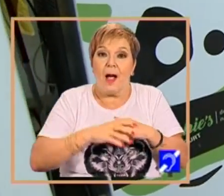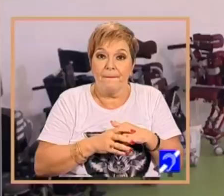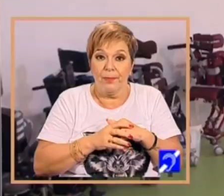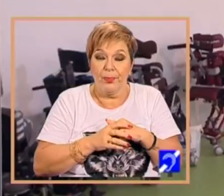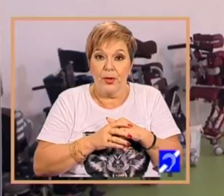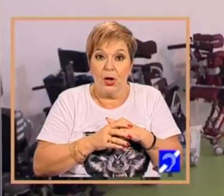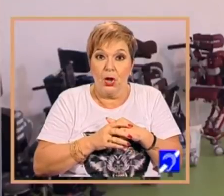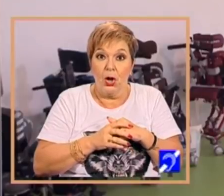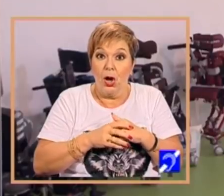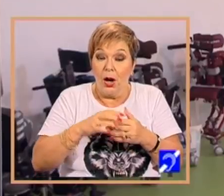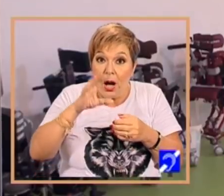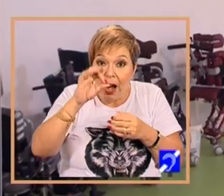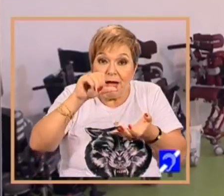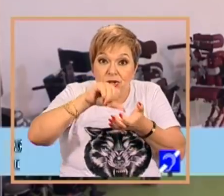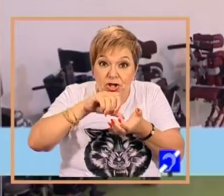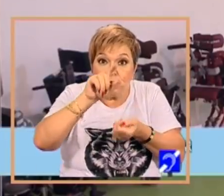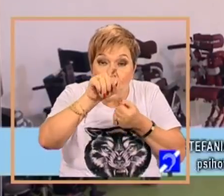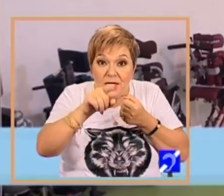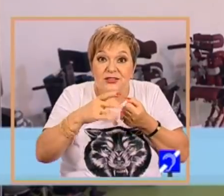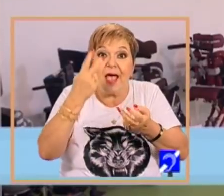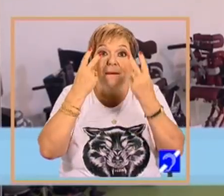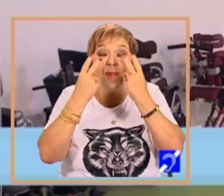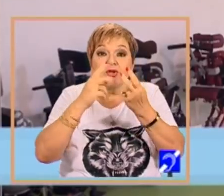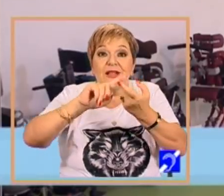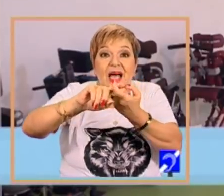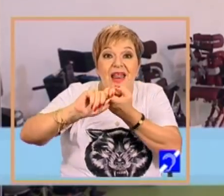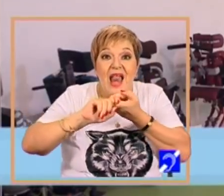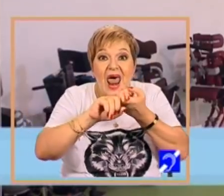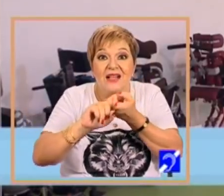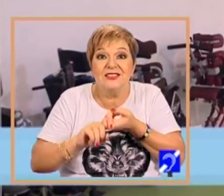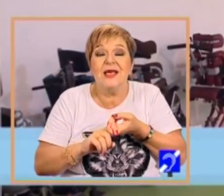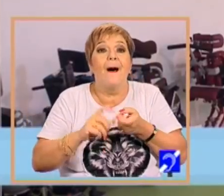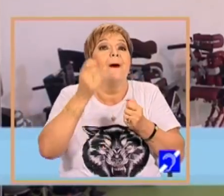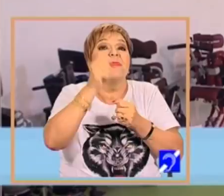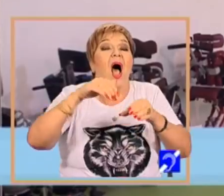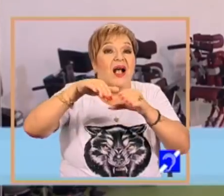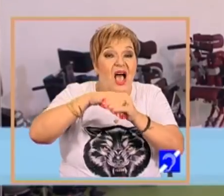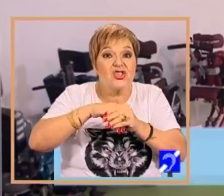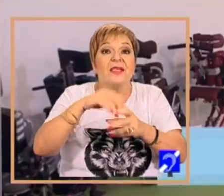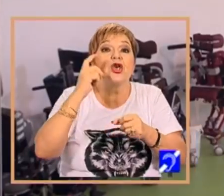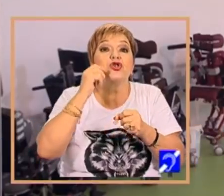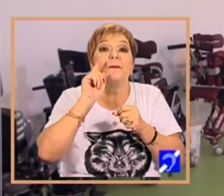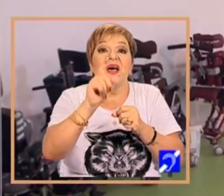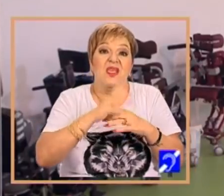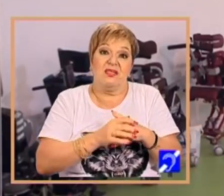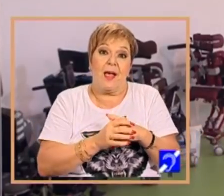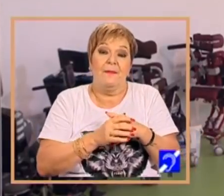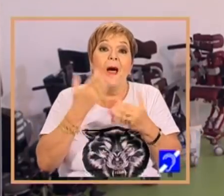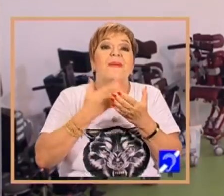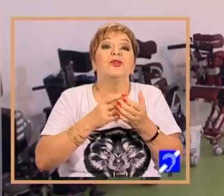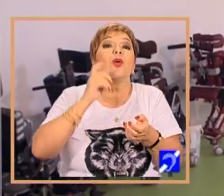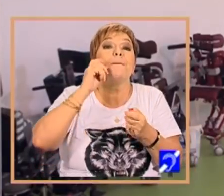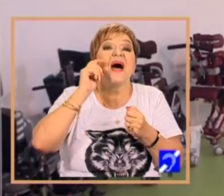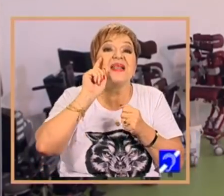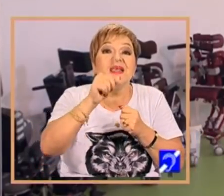Pentru că este importantă relația terapeut-părinte, părintele fiind pacientul mare,